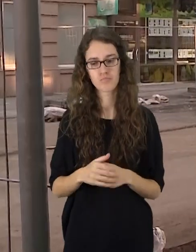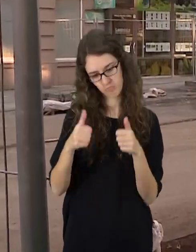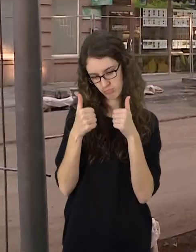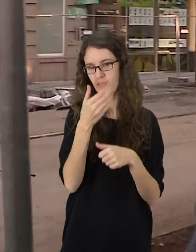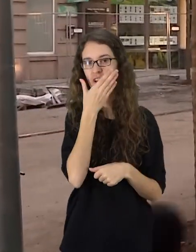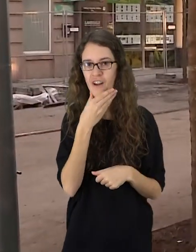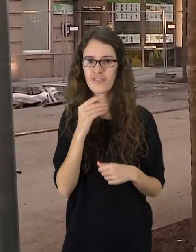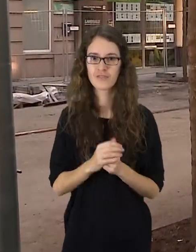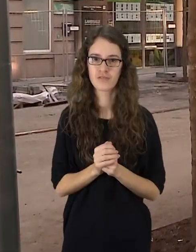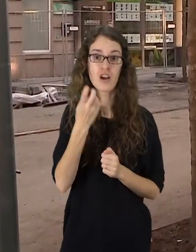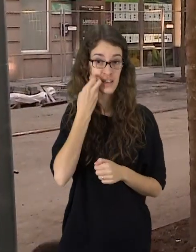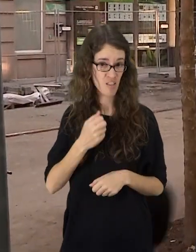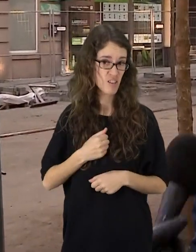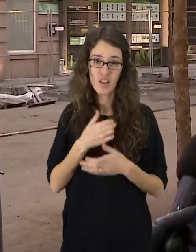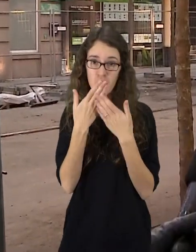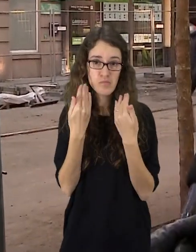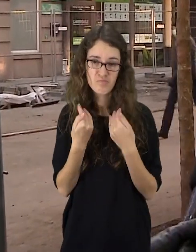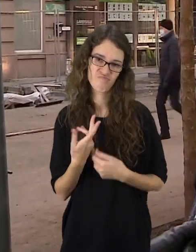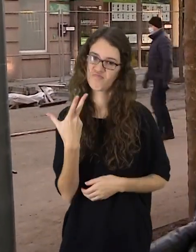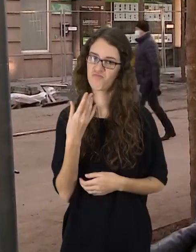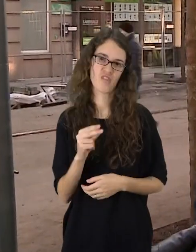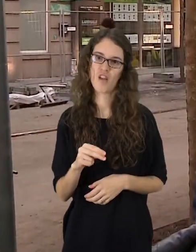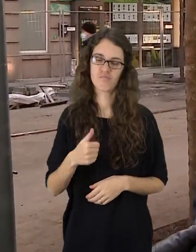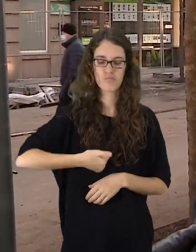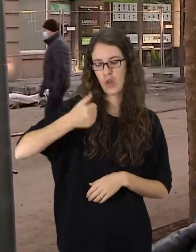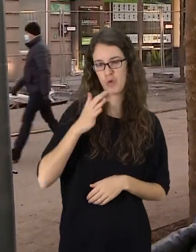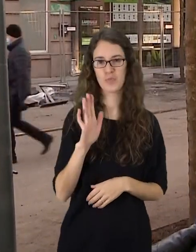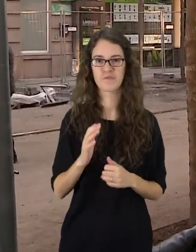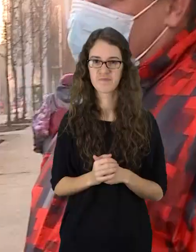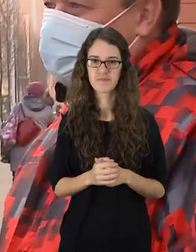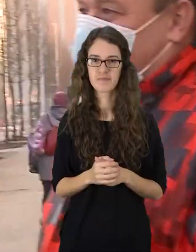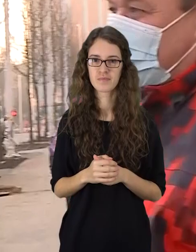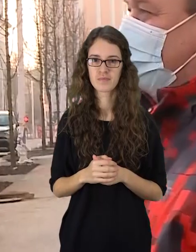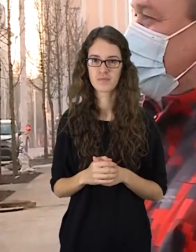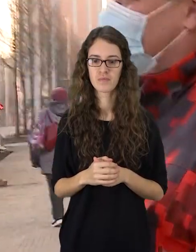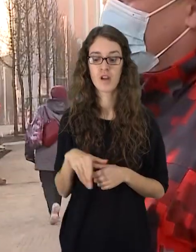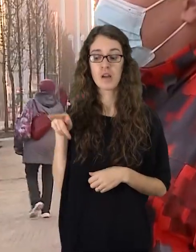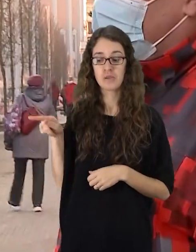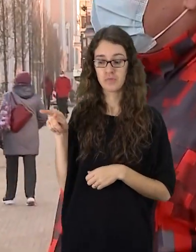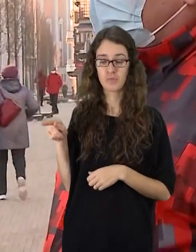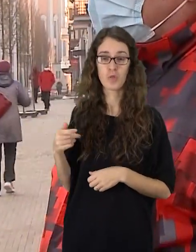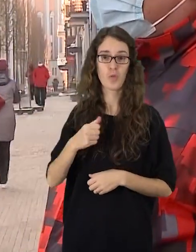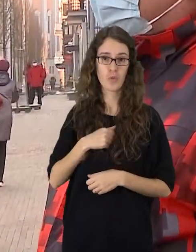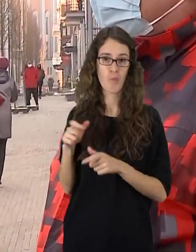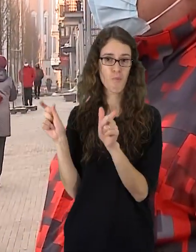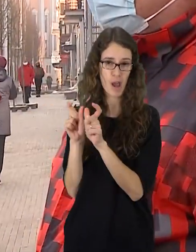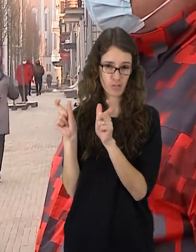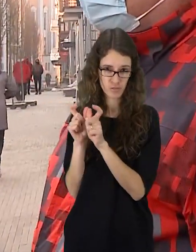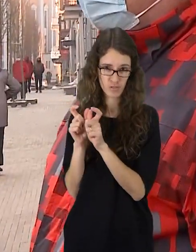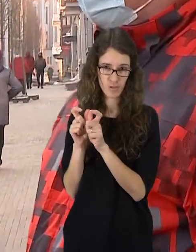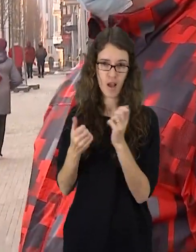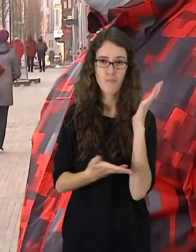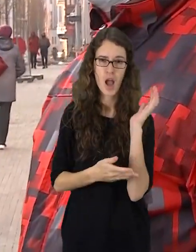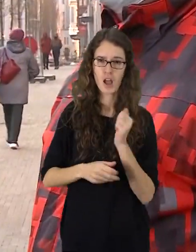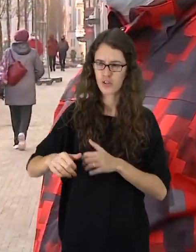gražiai. A tai ne gilatų senųjų? Ne, tikrai ne. Bus geriau. Mes čia parduotuvę turėjom, mums